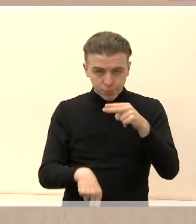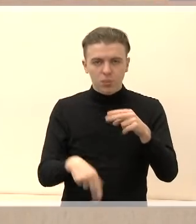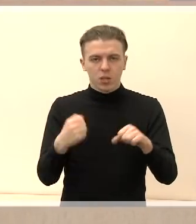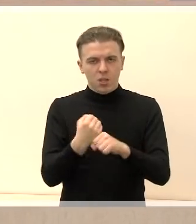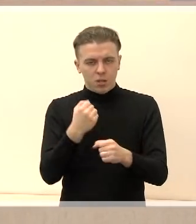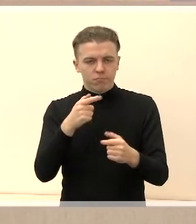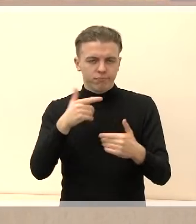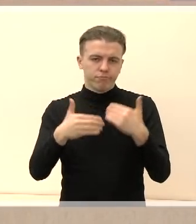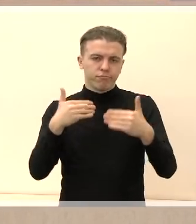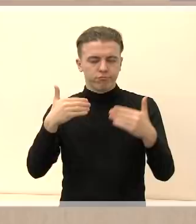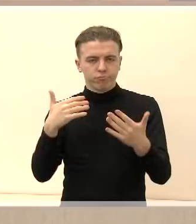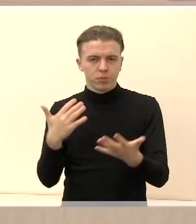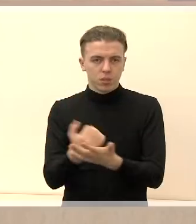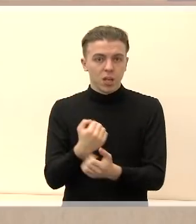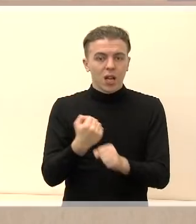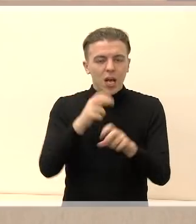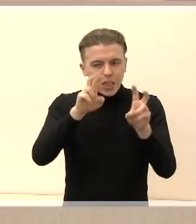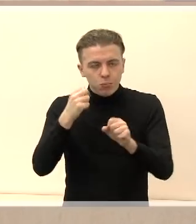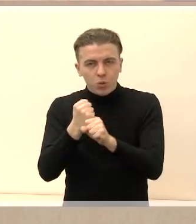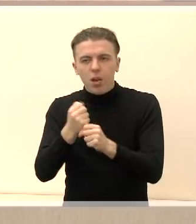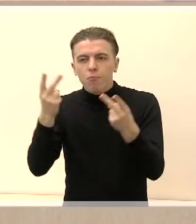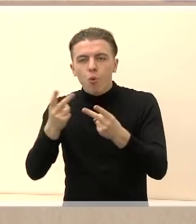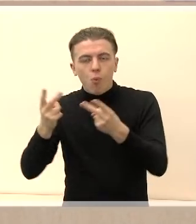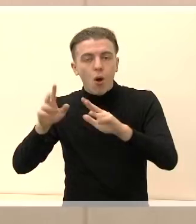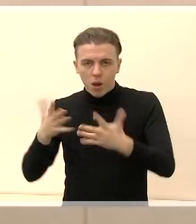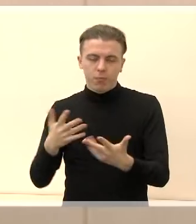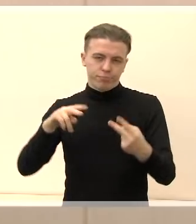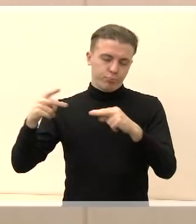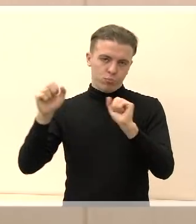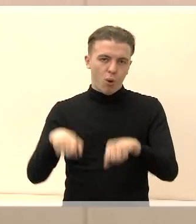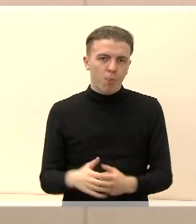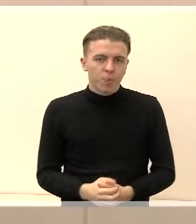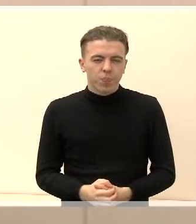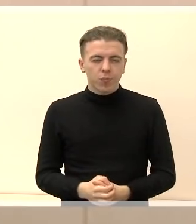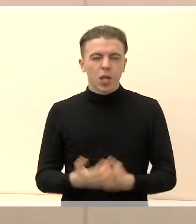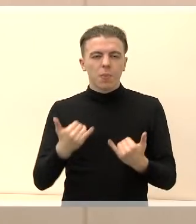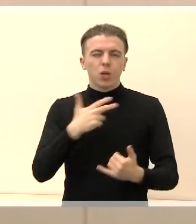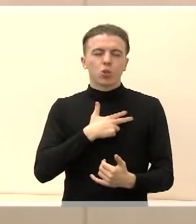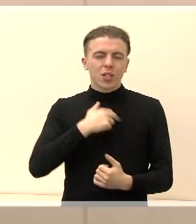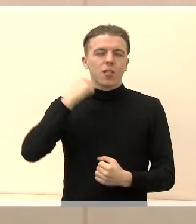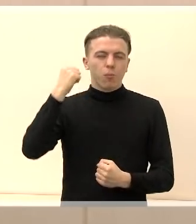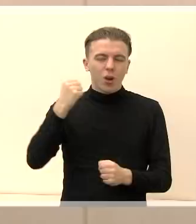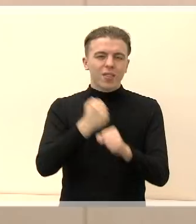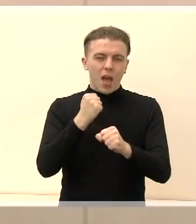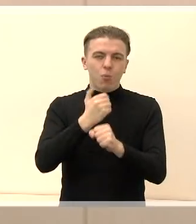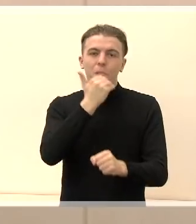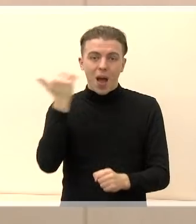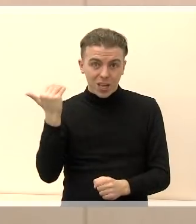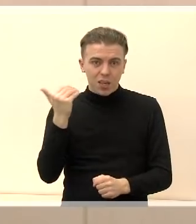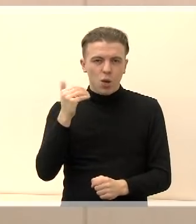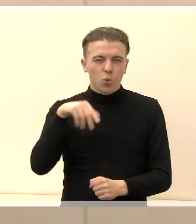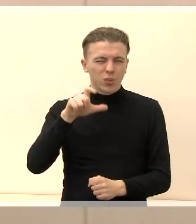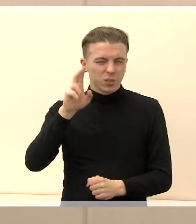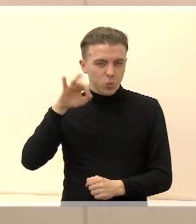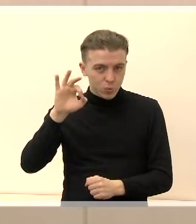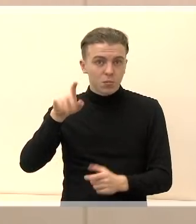Reik pažiūrėti padaryti įrimus ir tikrai aktualizuoti pagal poreikius. O dabar Socialdemokratų darbo partijos nariu Gerbė Mamaučkui.